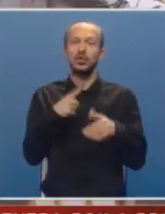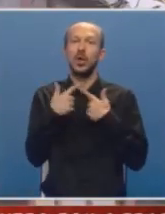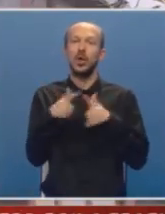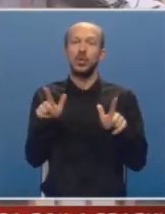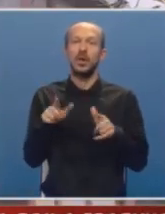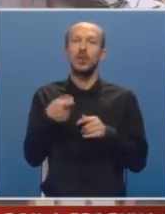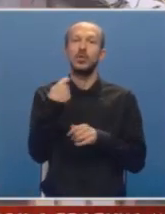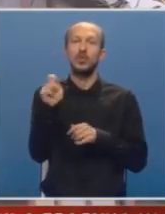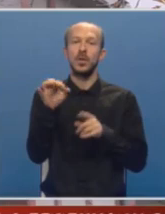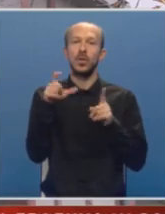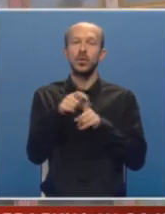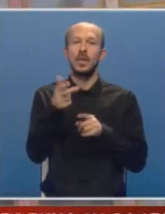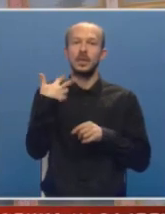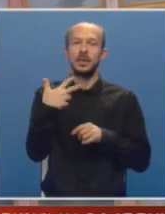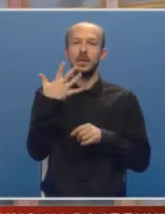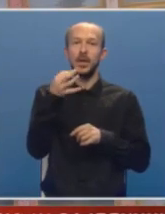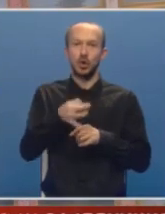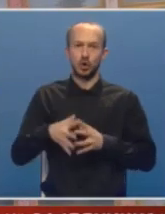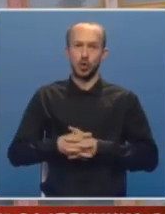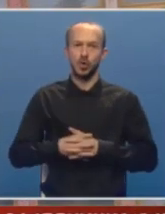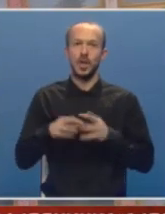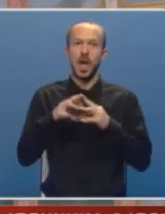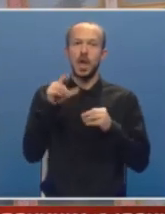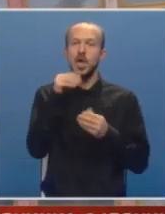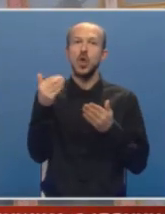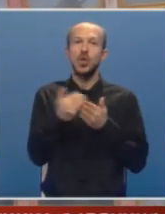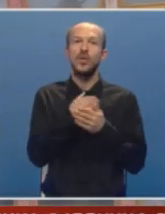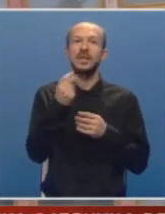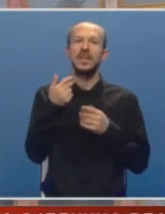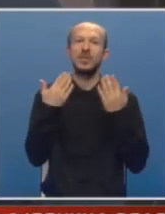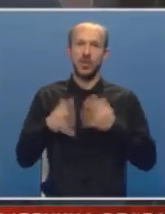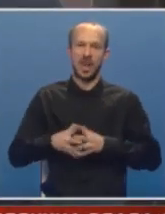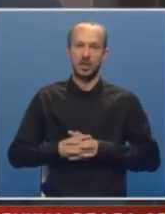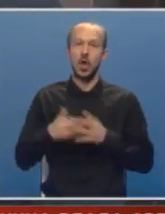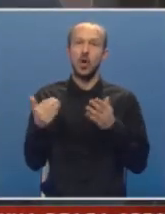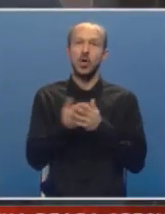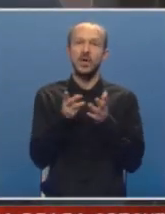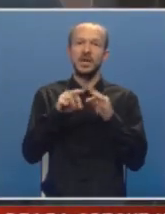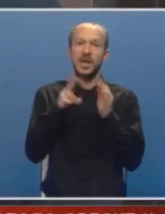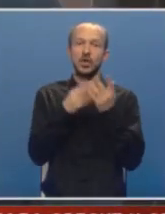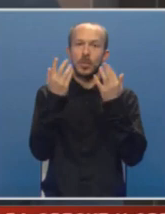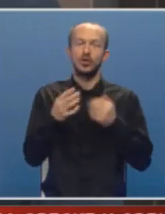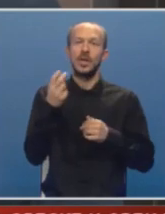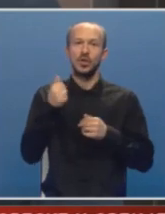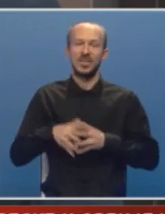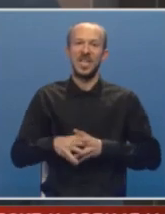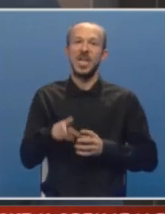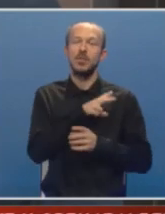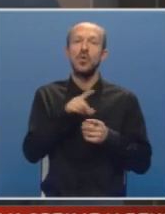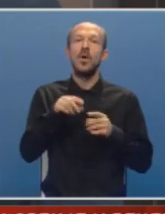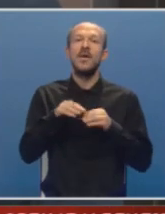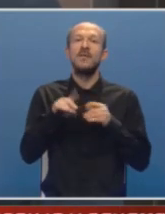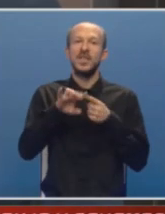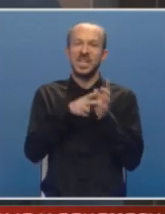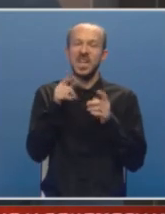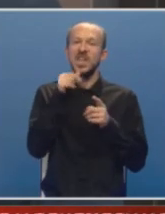odobrila je poskupljenje od 35 odsto, ali i novi tarifni model. Novi način obračun iznosi da imamo fiksim dio